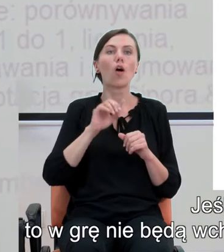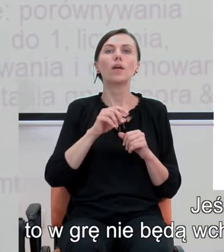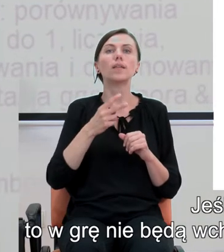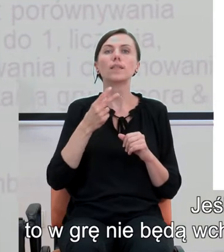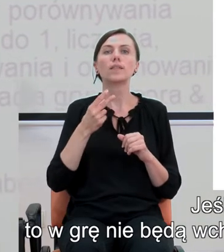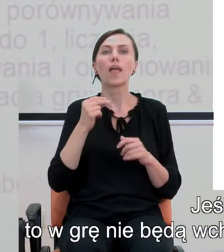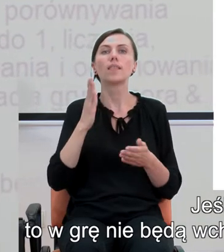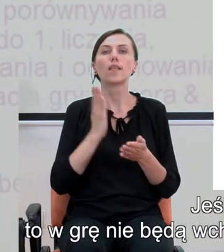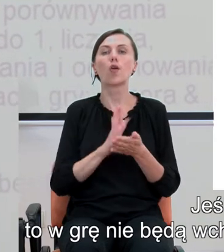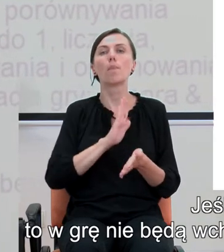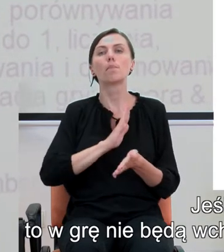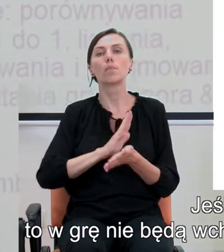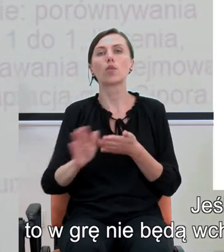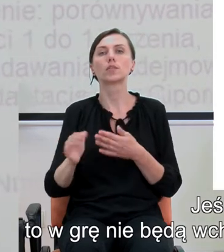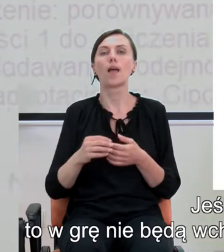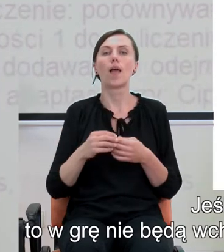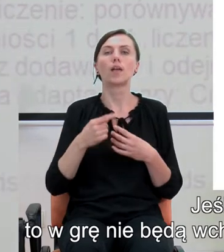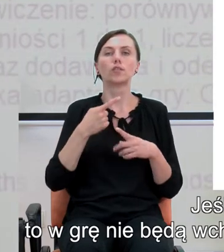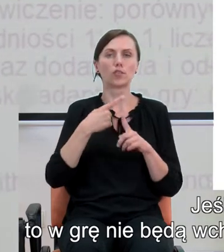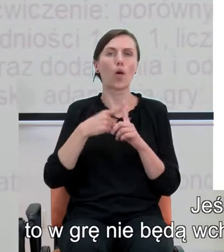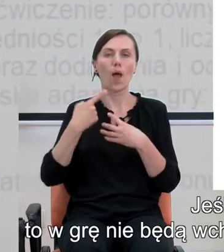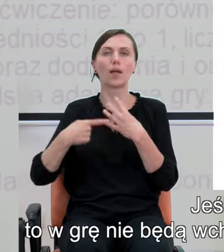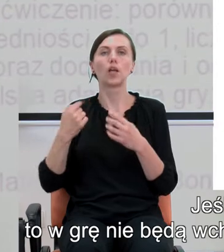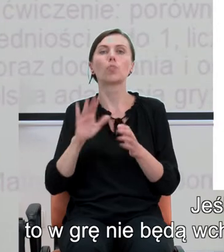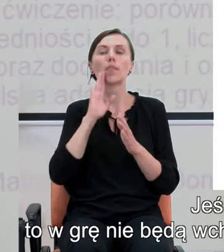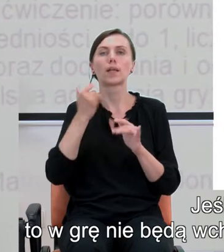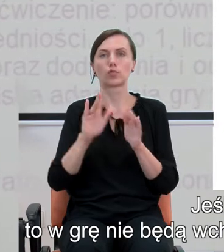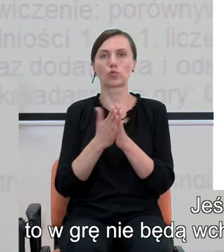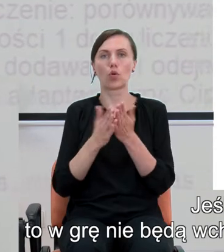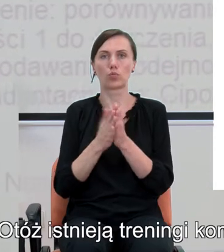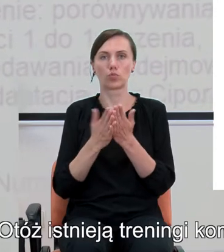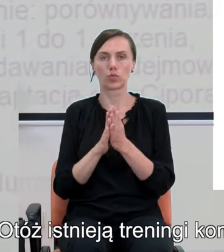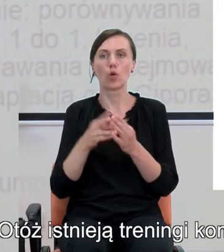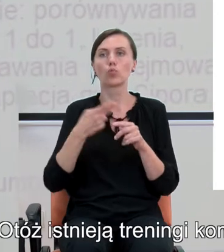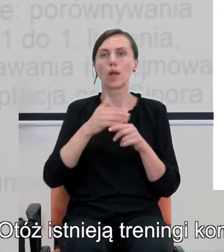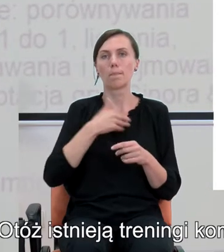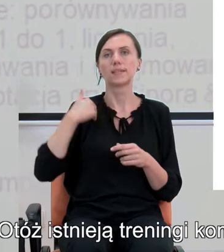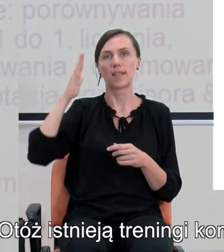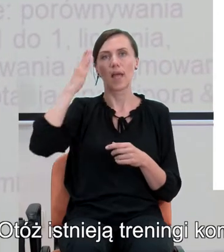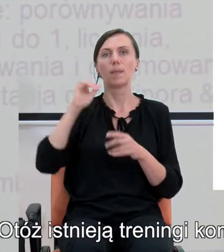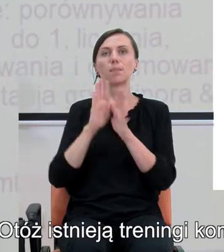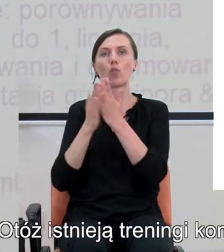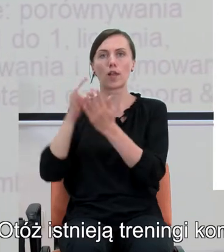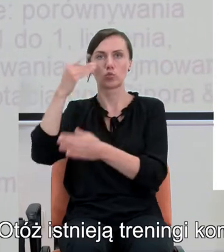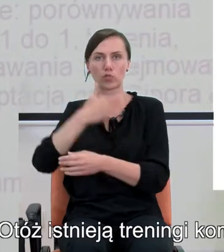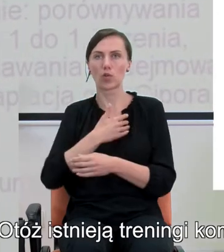będą wchodzić tylko proste działania, takie książkowe, czy rzeczy, które znamy z podręczników. Otóż istnieją